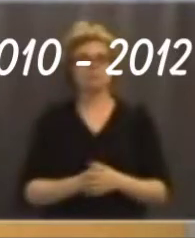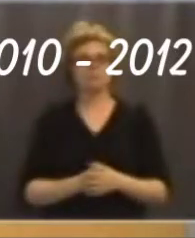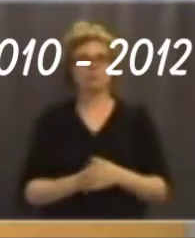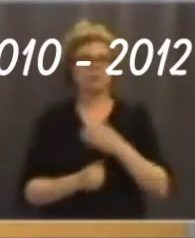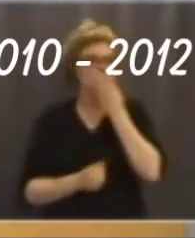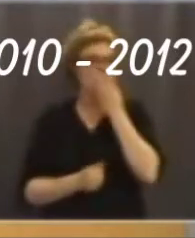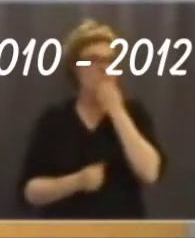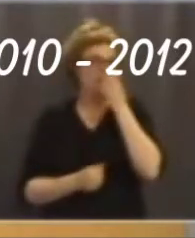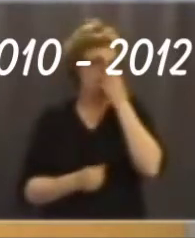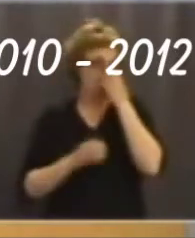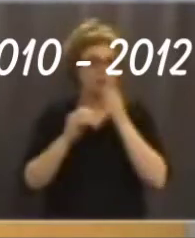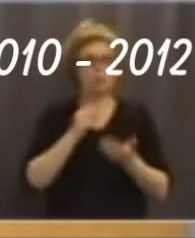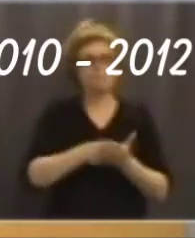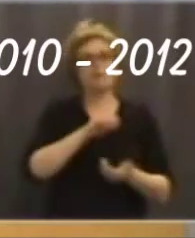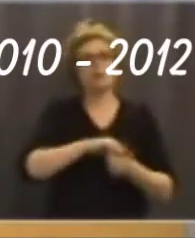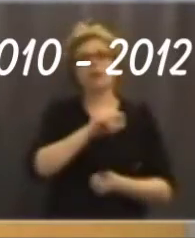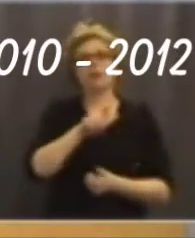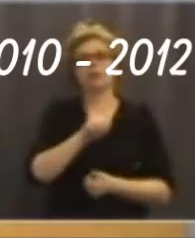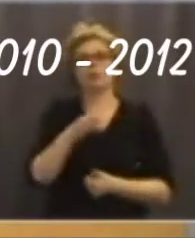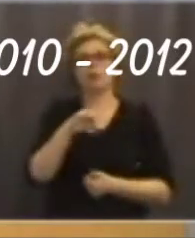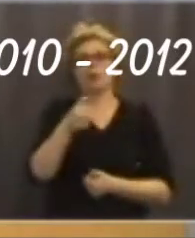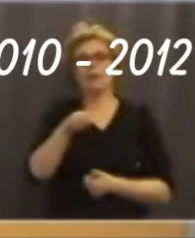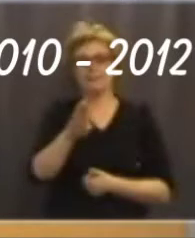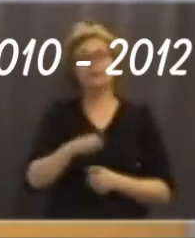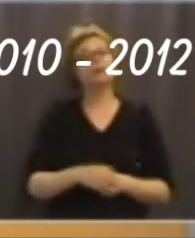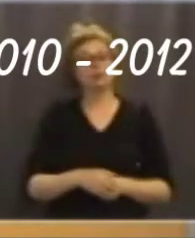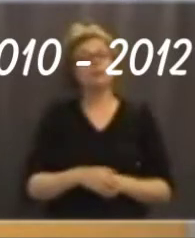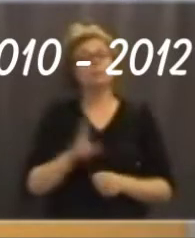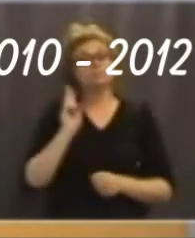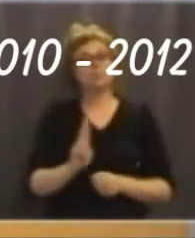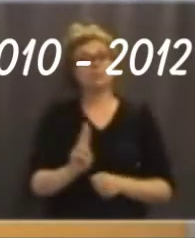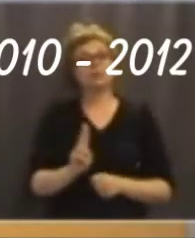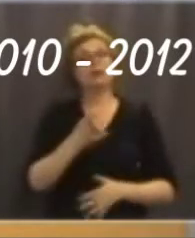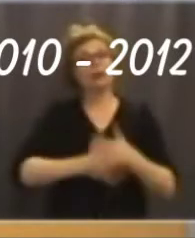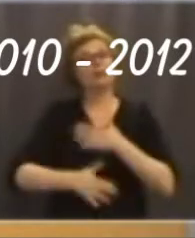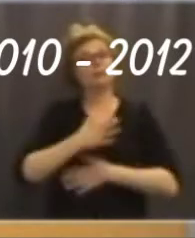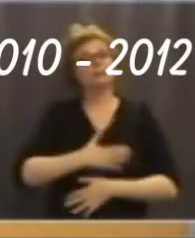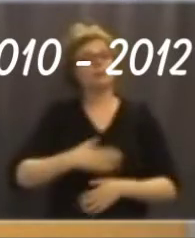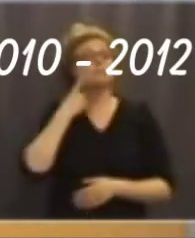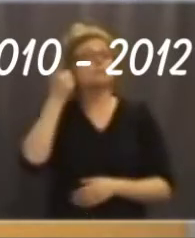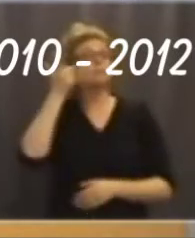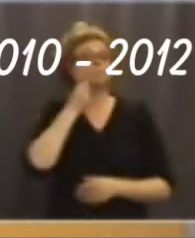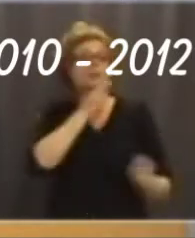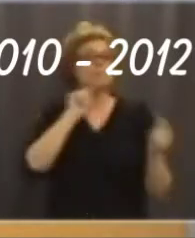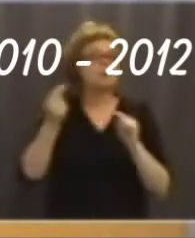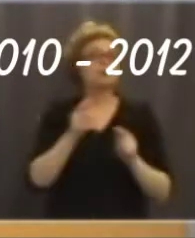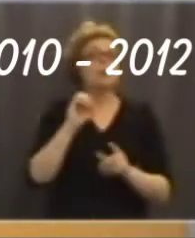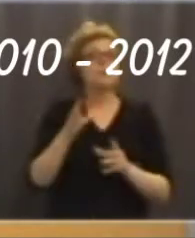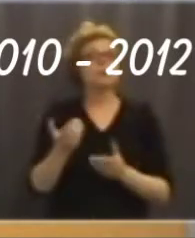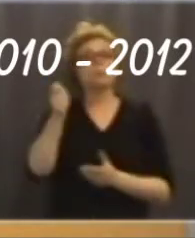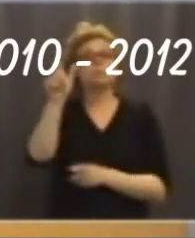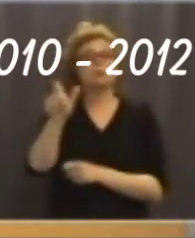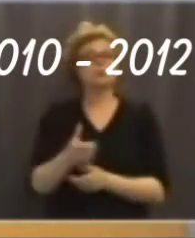Ordförande och Annette Höglund. Det är rätt intressant att höra en debatt om någon som inte är